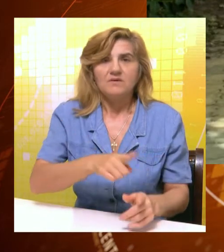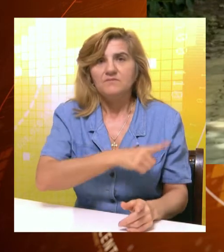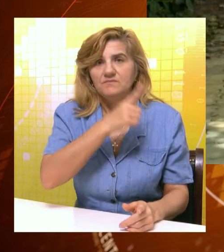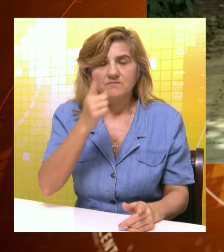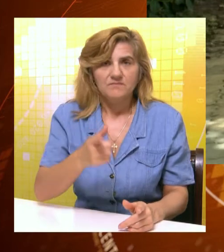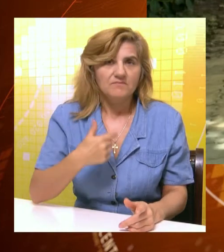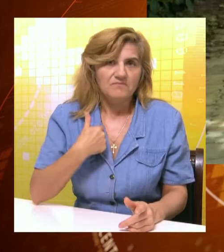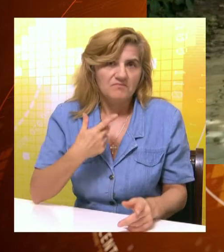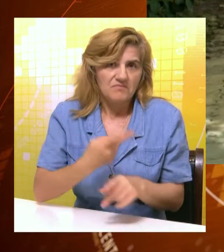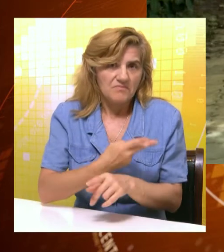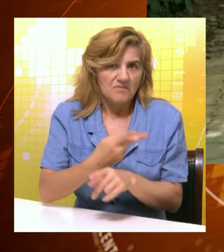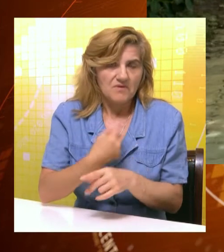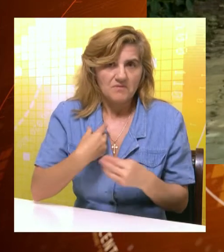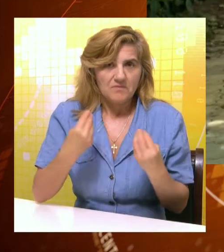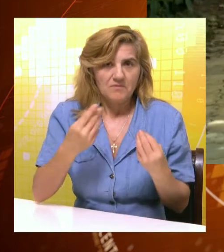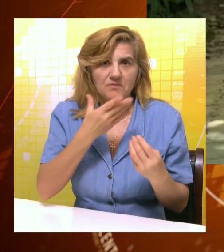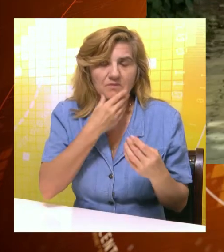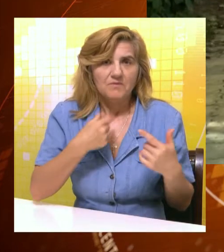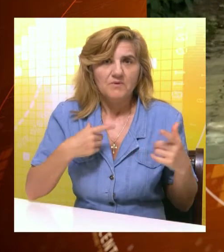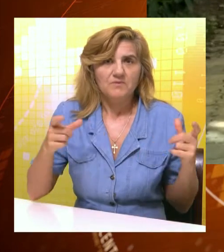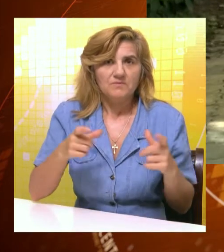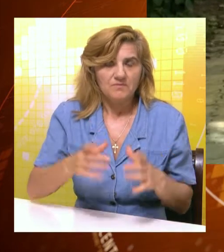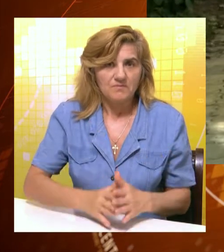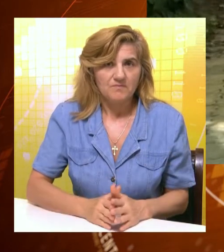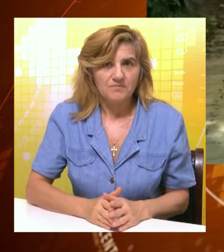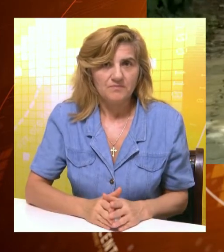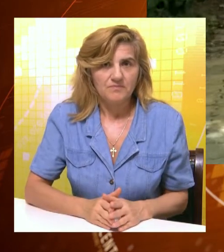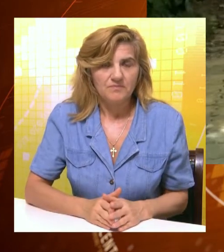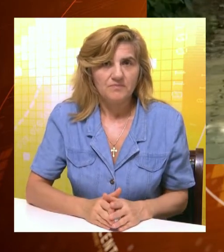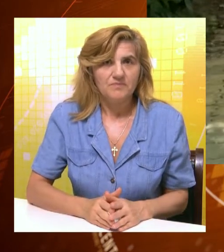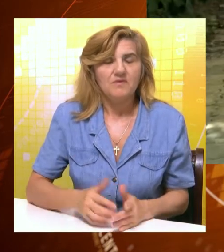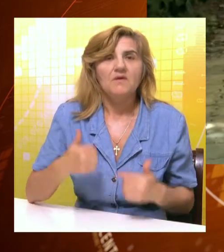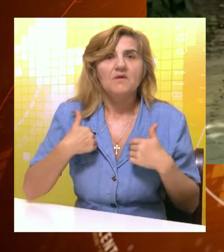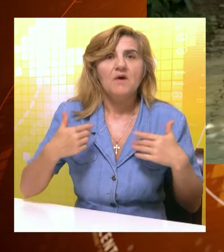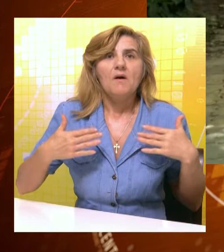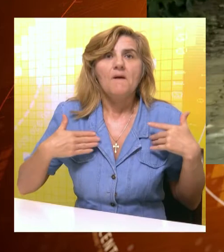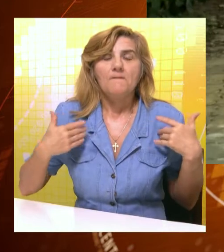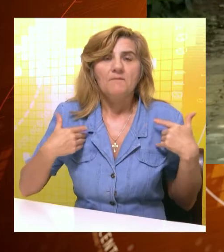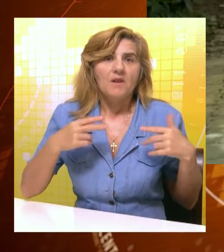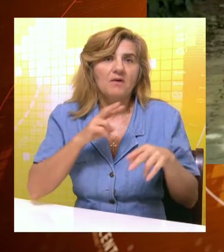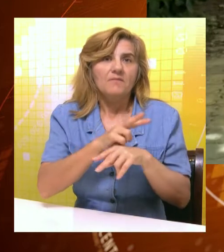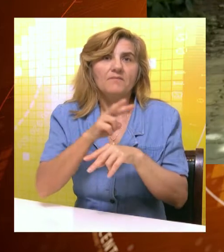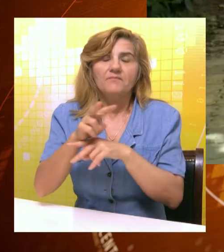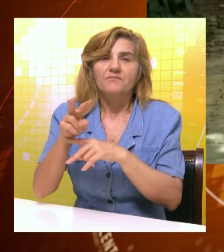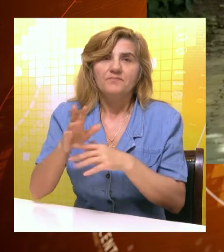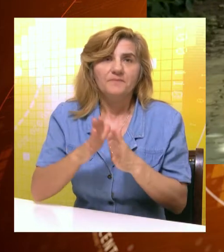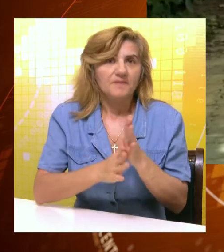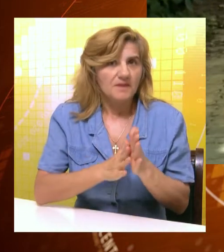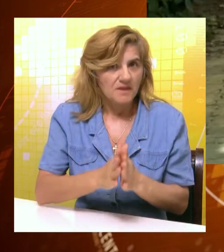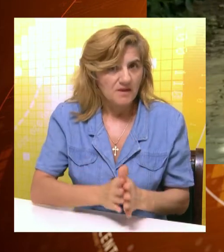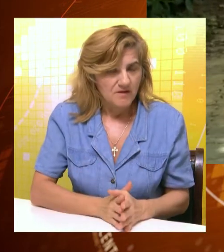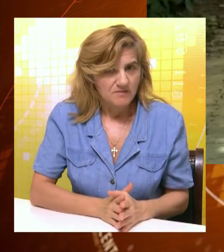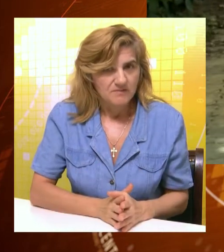logori i šta ja znam. Znate šta mi je bilo, ja sam radila uvek sa mladima i bila među